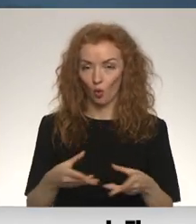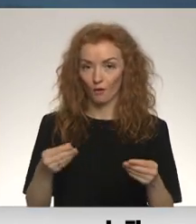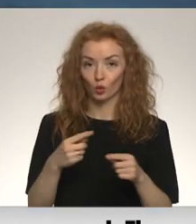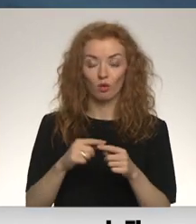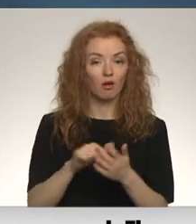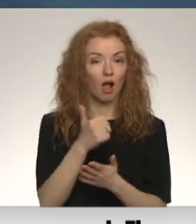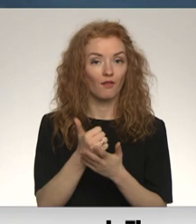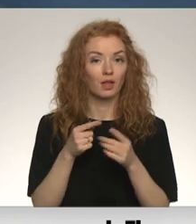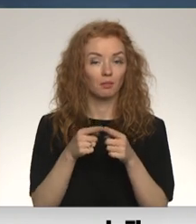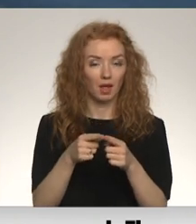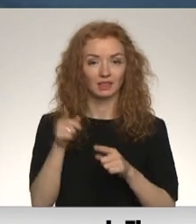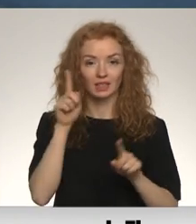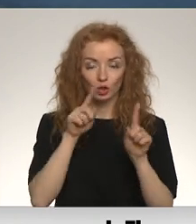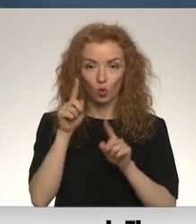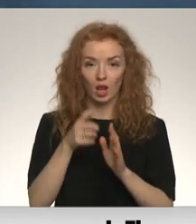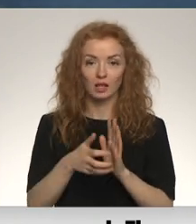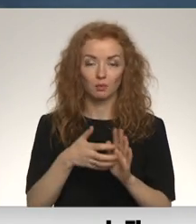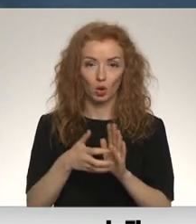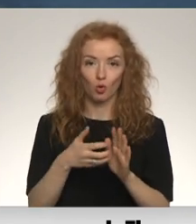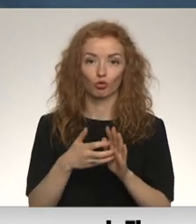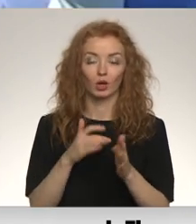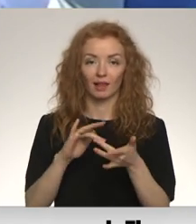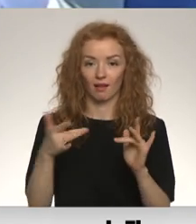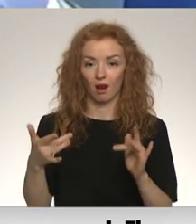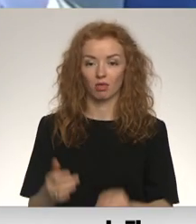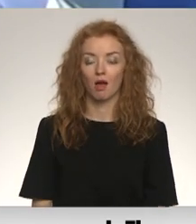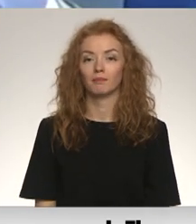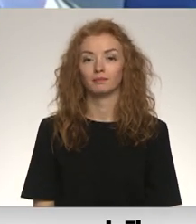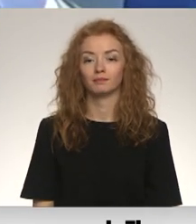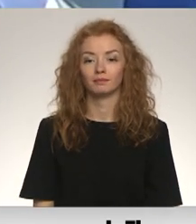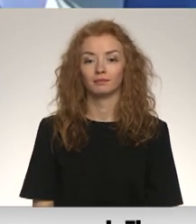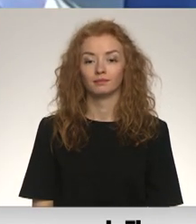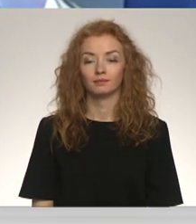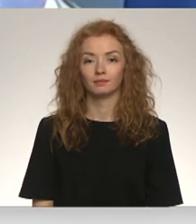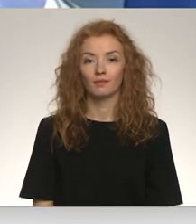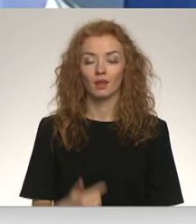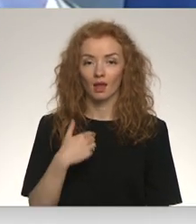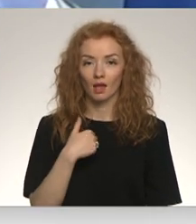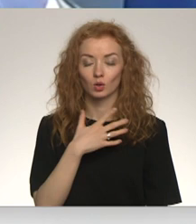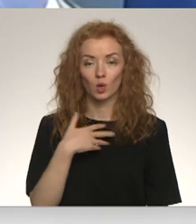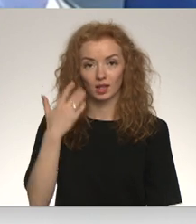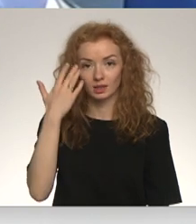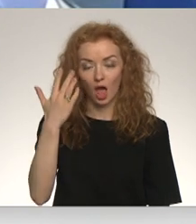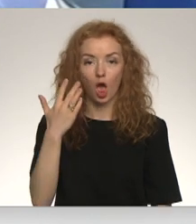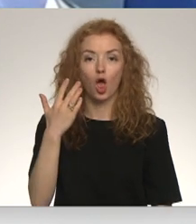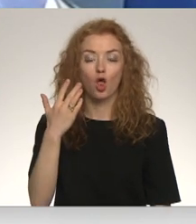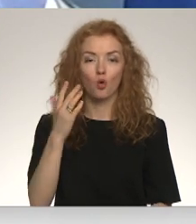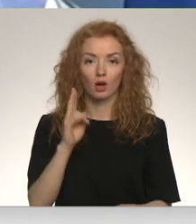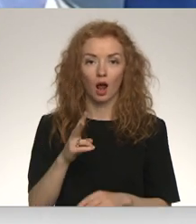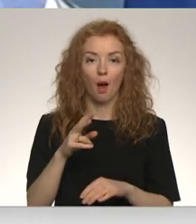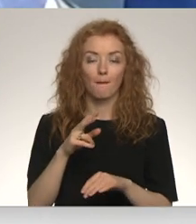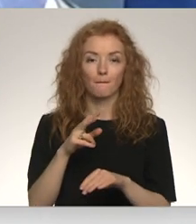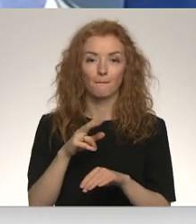uzsvers likt uz seksuālo eksploatāciju tiešsaistē. Es lieku ļoti lielas cerības uz interneta policijas tiem, jo tas ir jauns